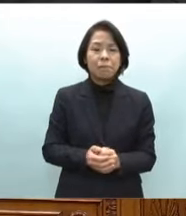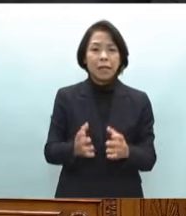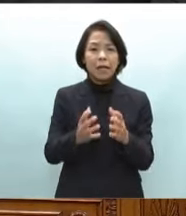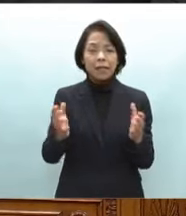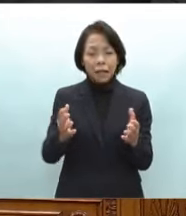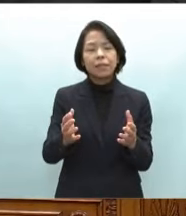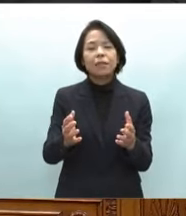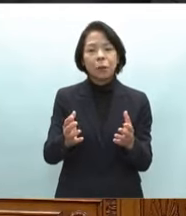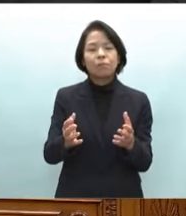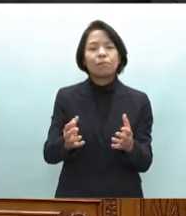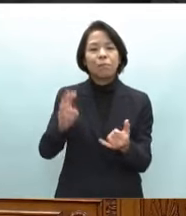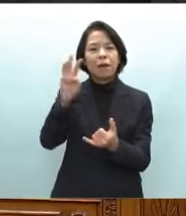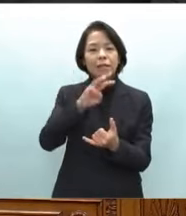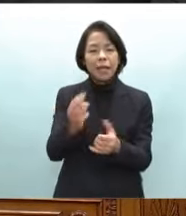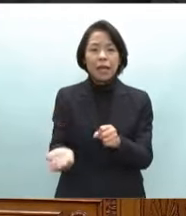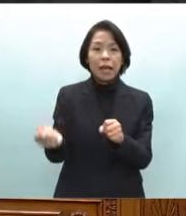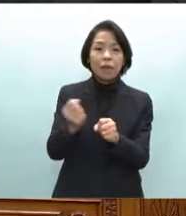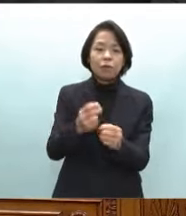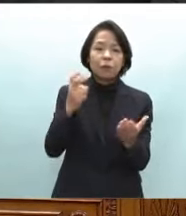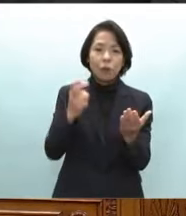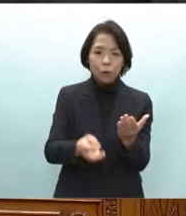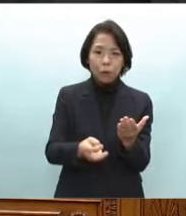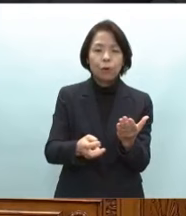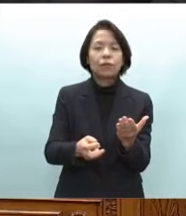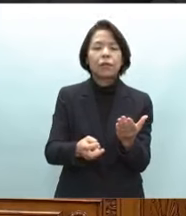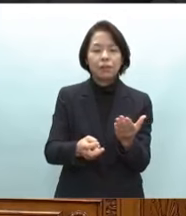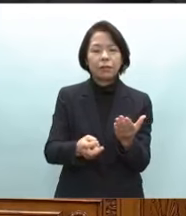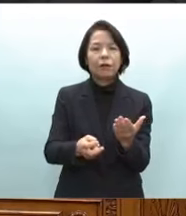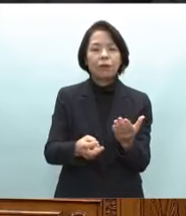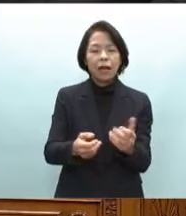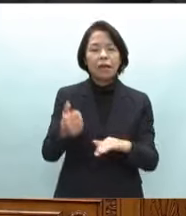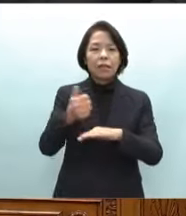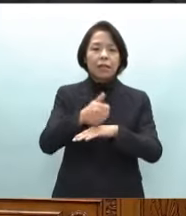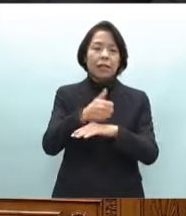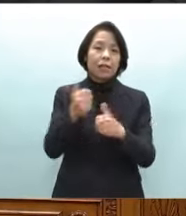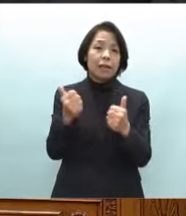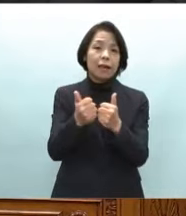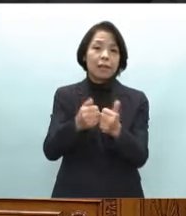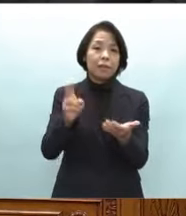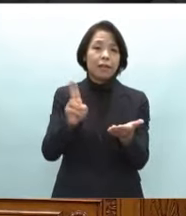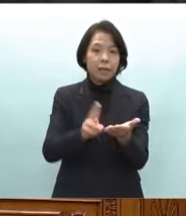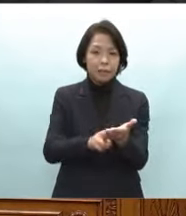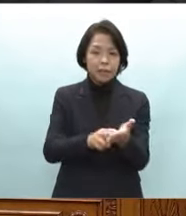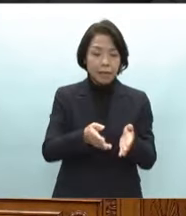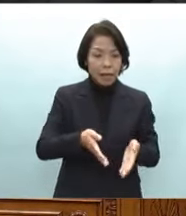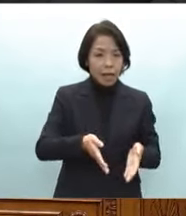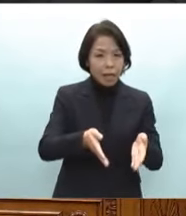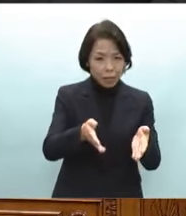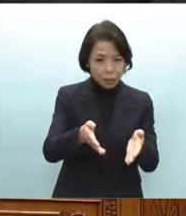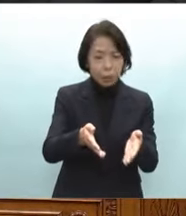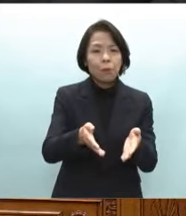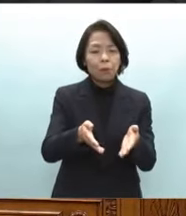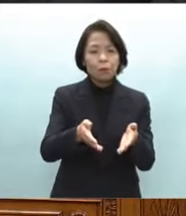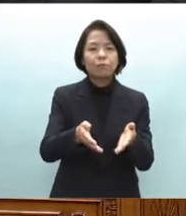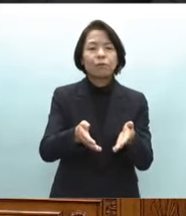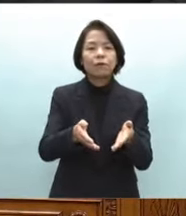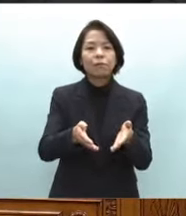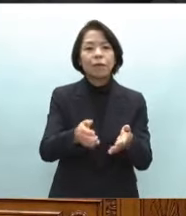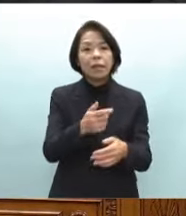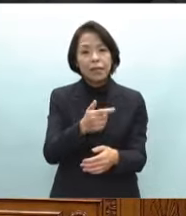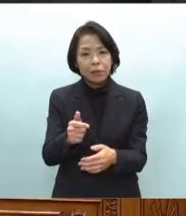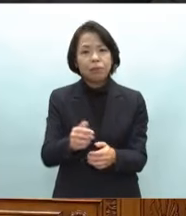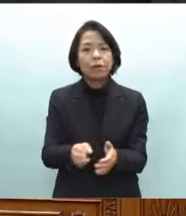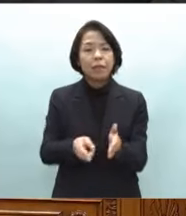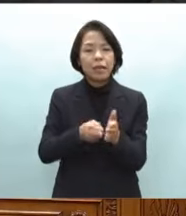害復興法に基づく非常災害指定が確認決定され道路河川砂防に加えて漁港